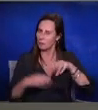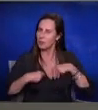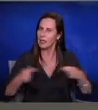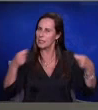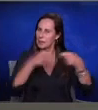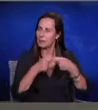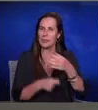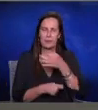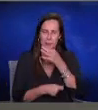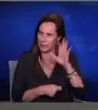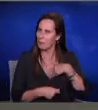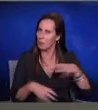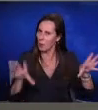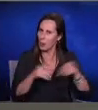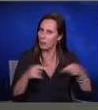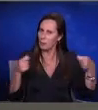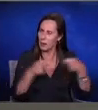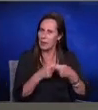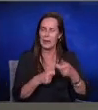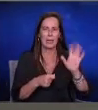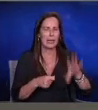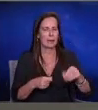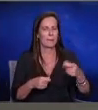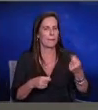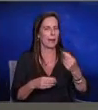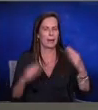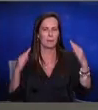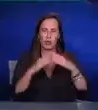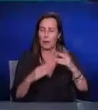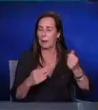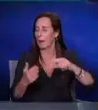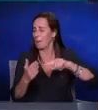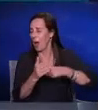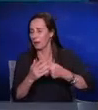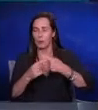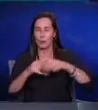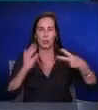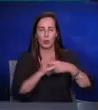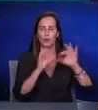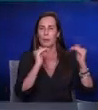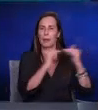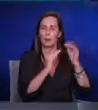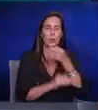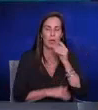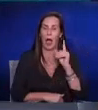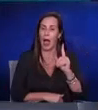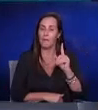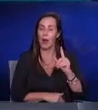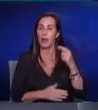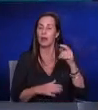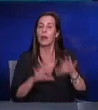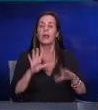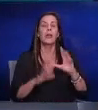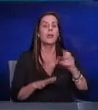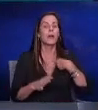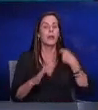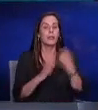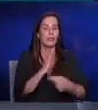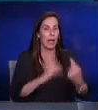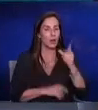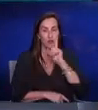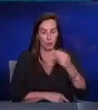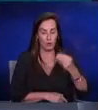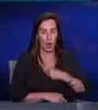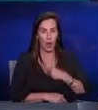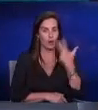מחיר למשתכן או מחיר מטרה או תוכניות אחרות לעומת זאת אם תבחרי באפשרות השנייה ותרשמי את